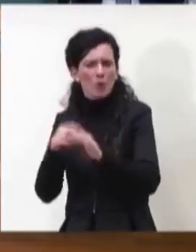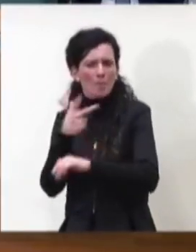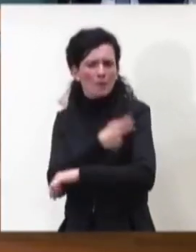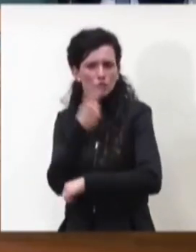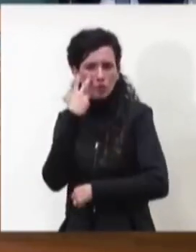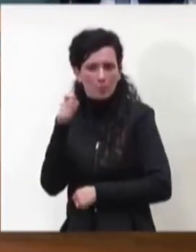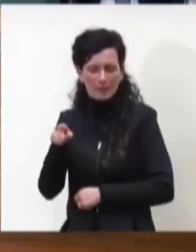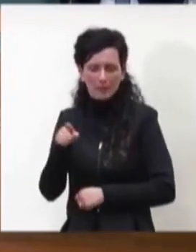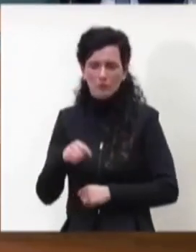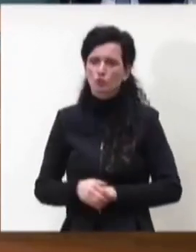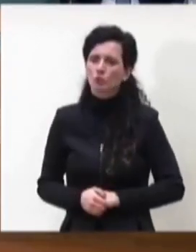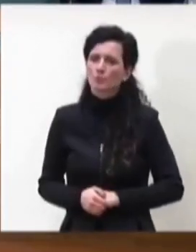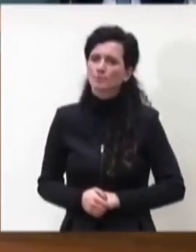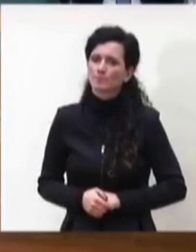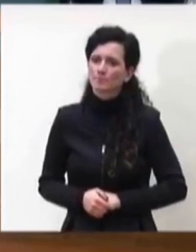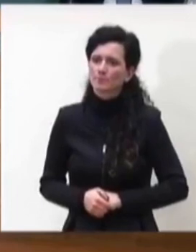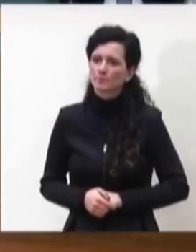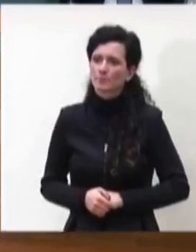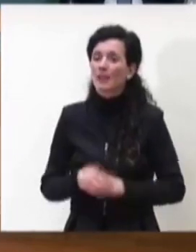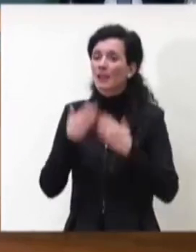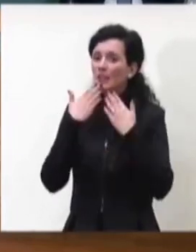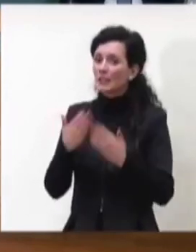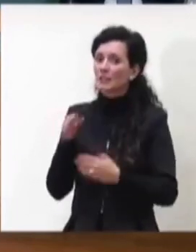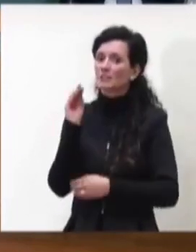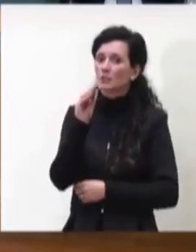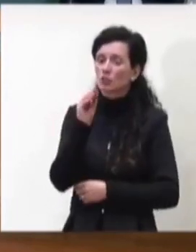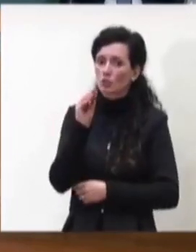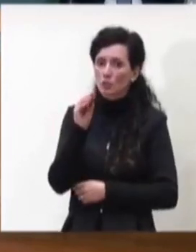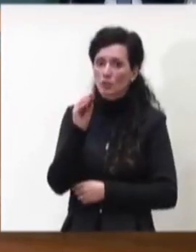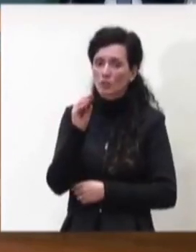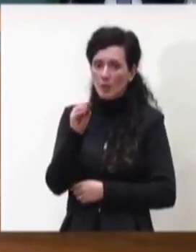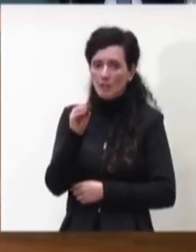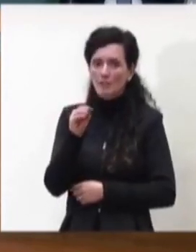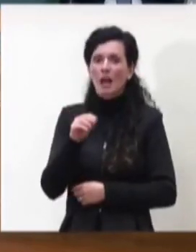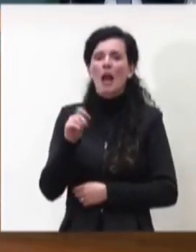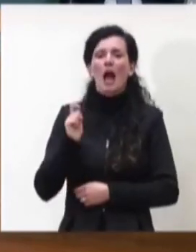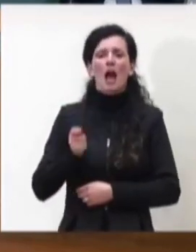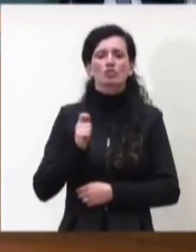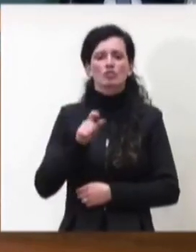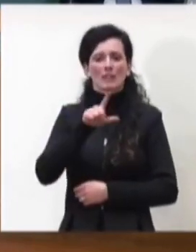grazie può fare la sua domanda manda Elena Ribrezzo dell'agenzia La Press